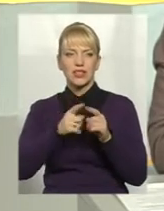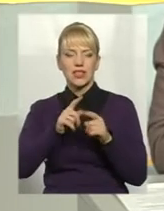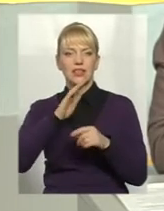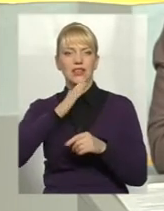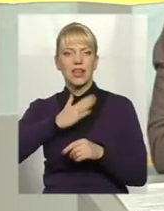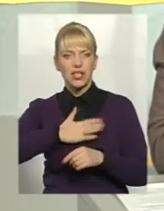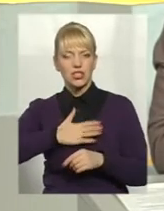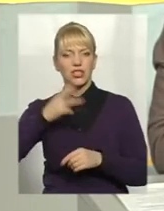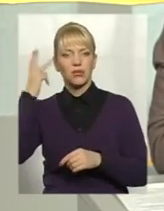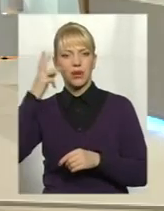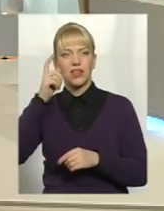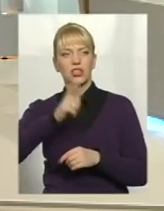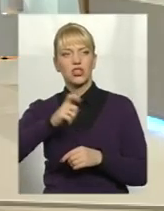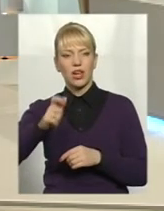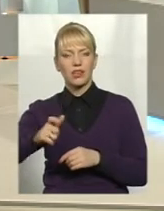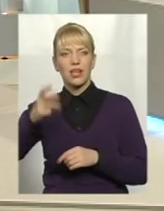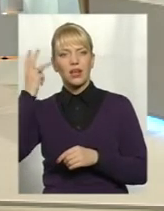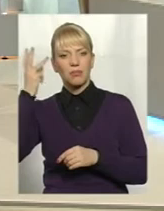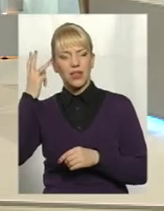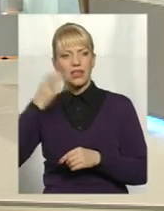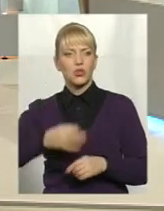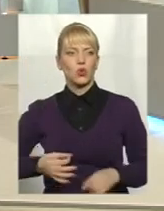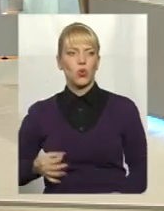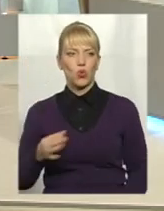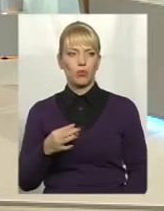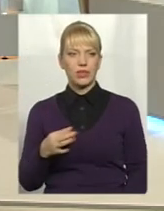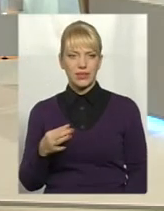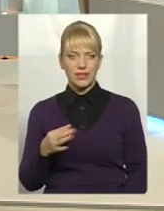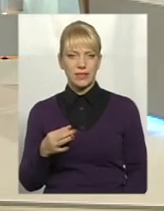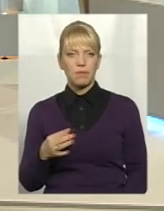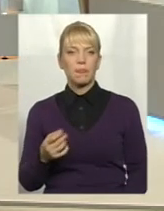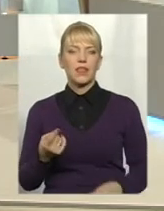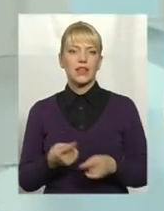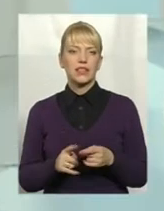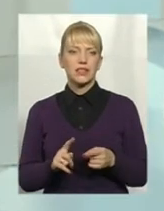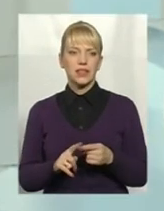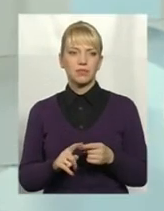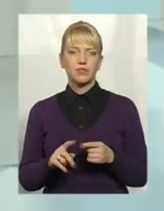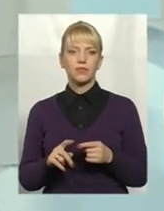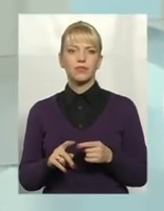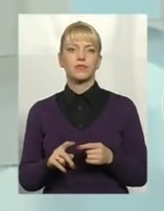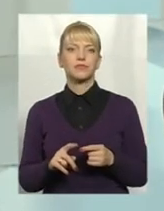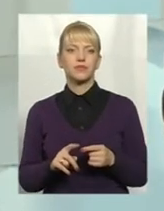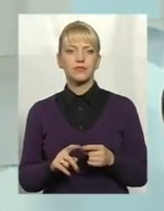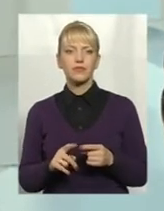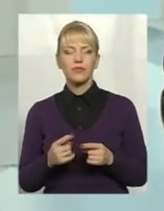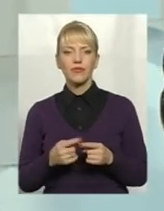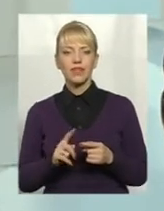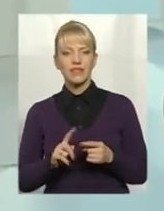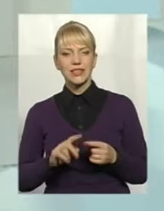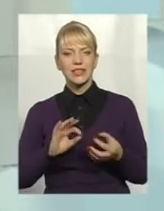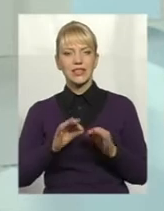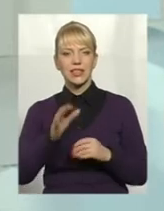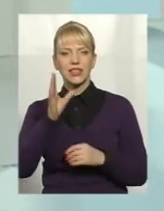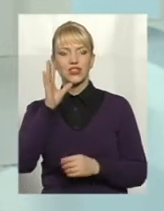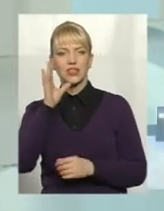хмельничан, тобто з Хмельницької області. І це от зараз якраз в ці складні часи